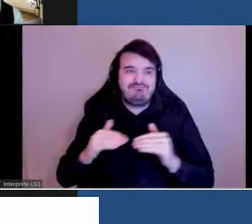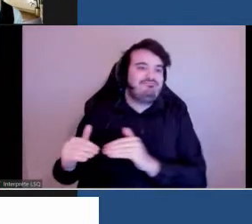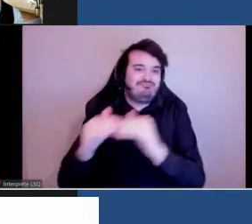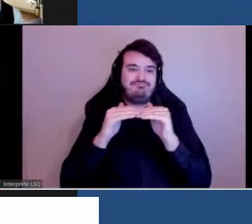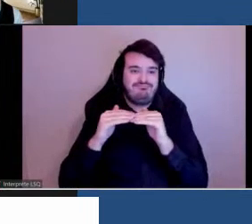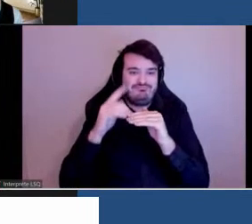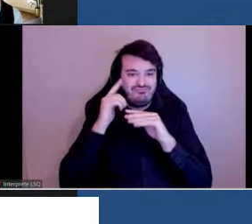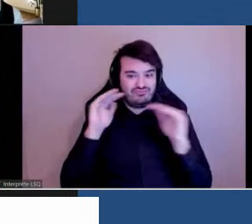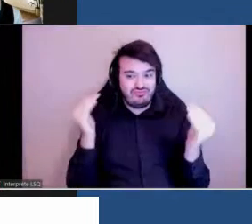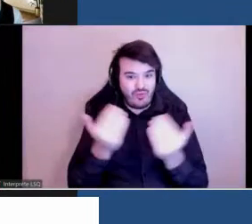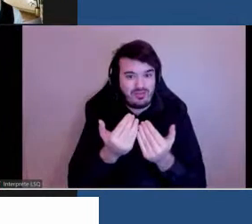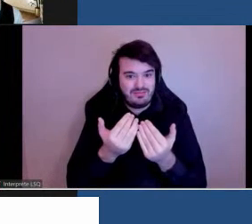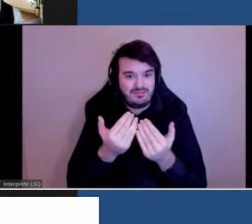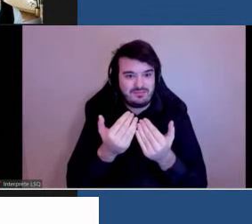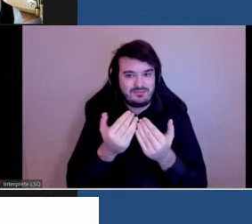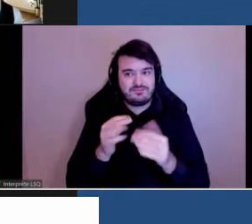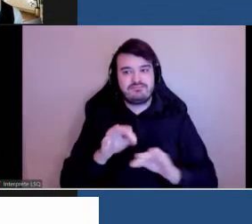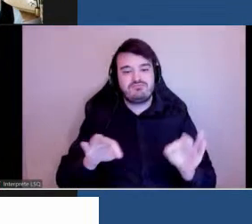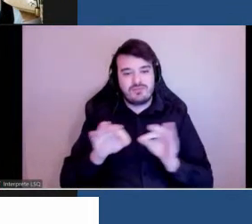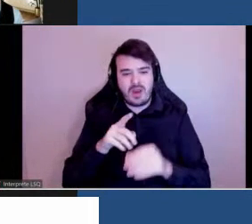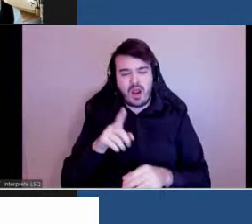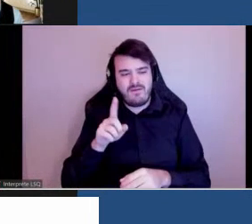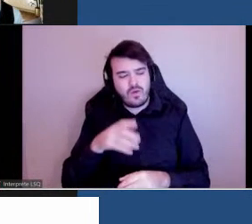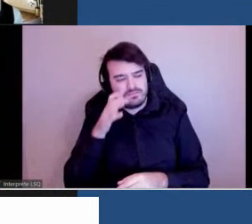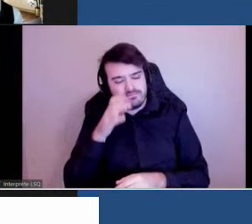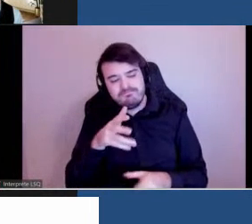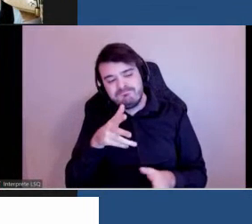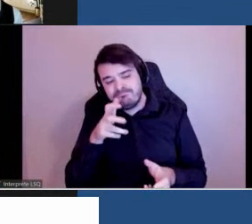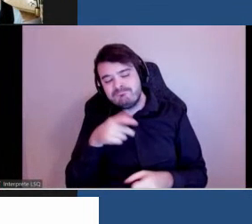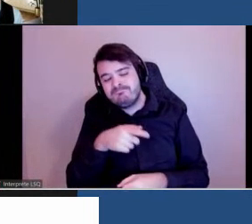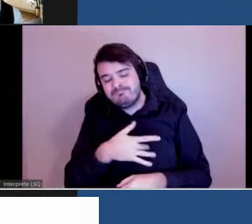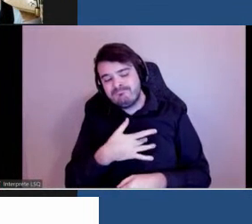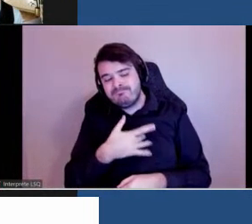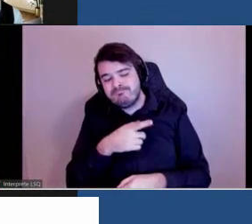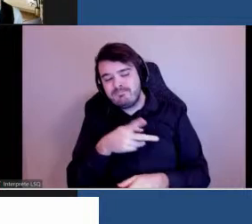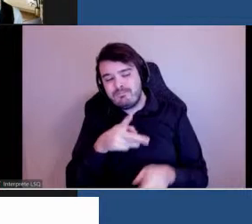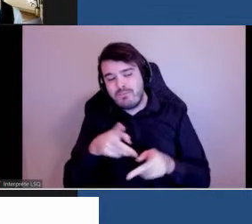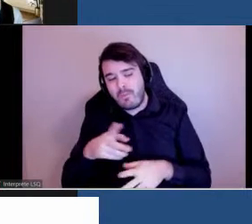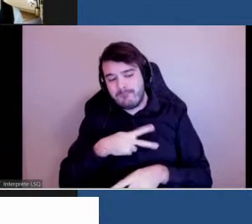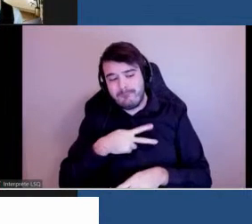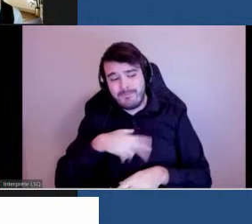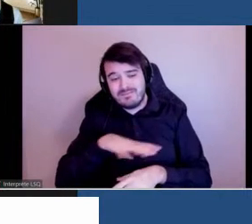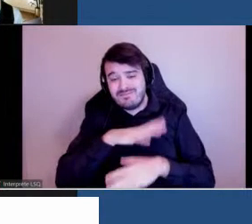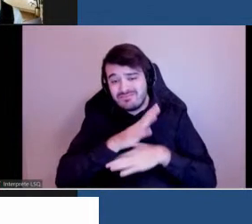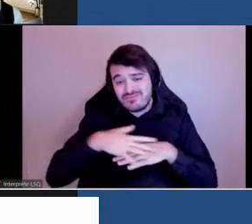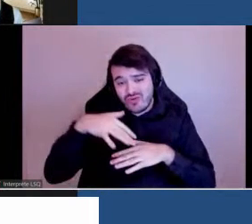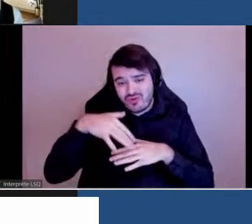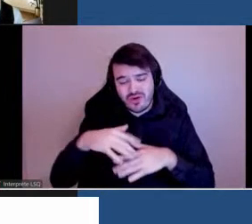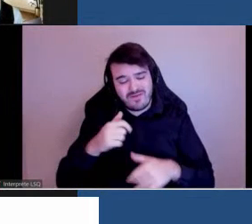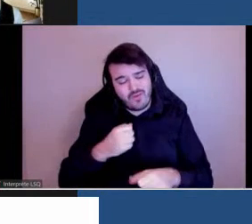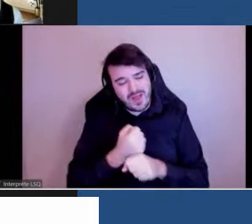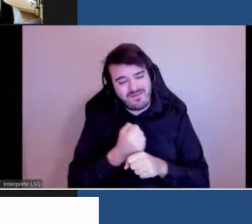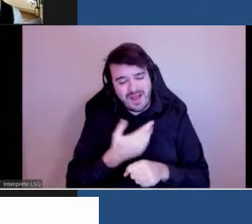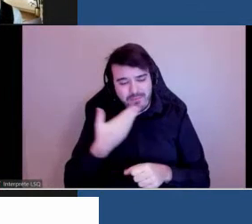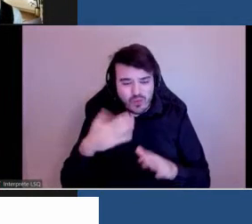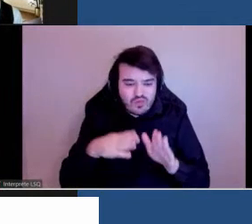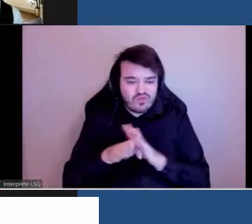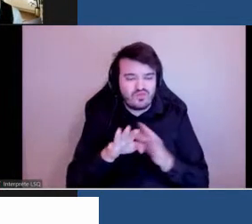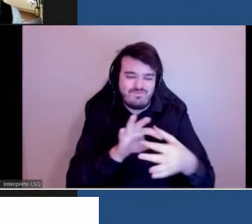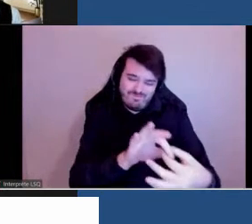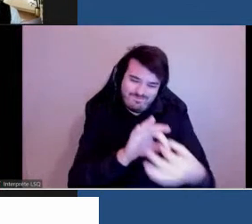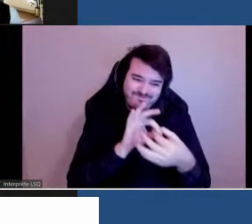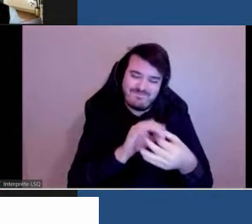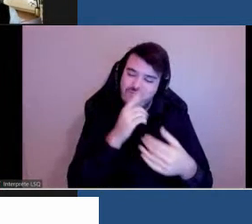soyons attentifs à notre peuple et nos peuples autochtones et travaillons pour établir des relations et assurer une pleine